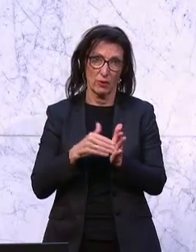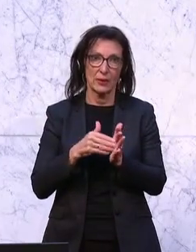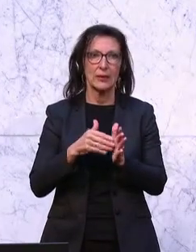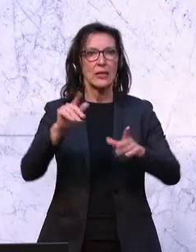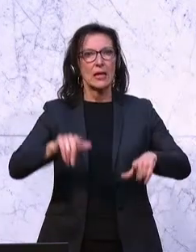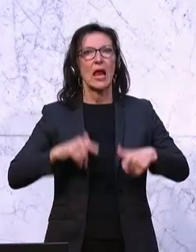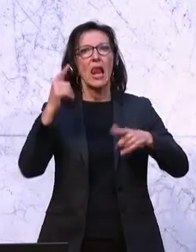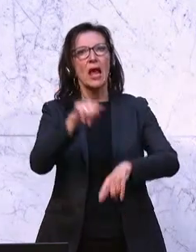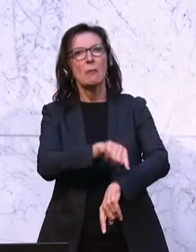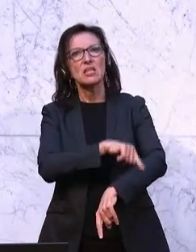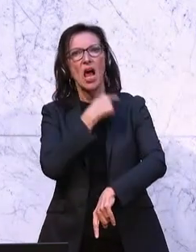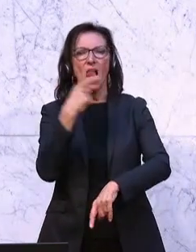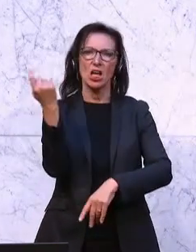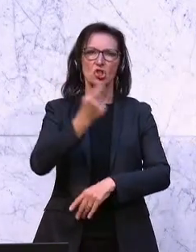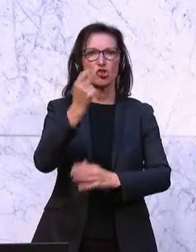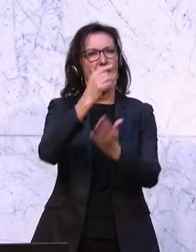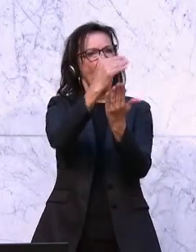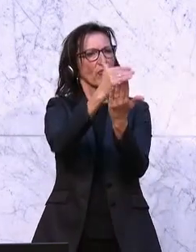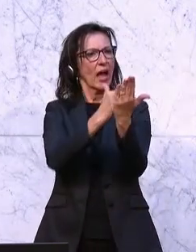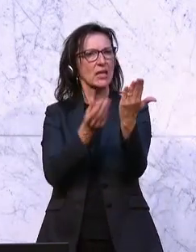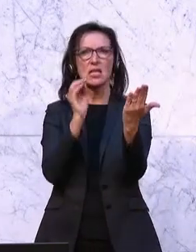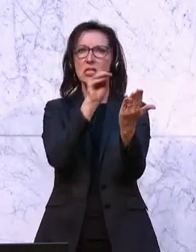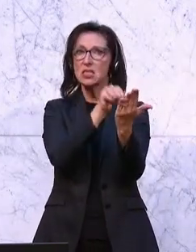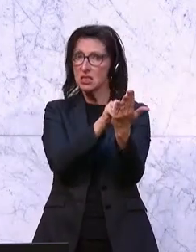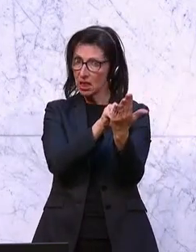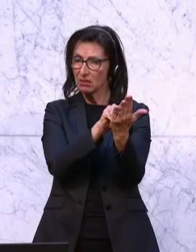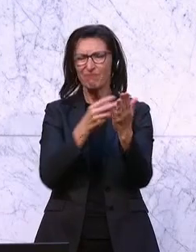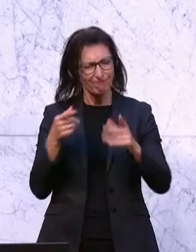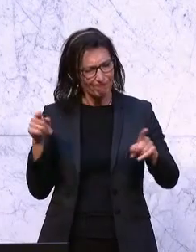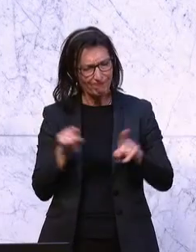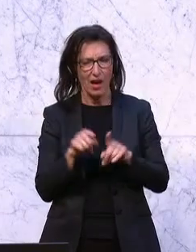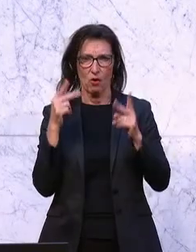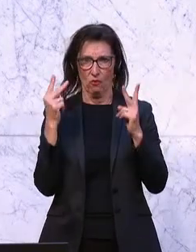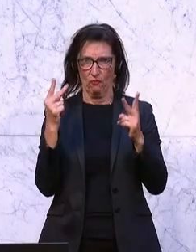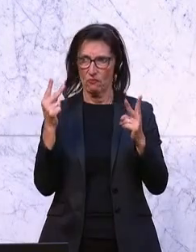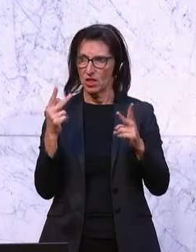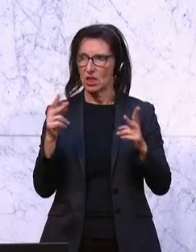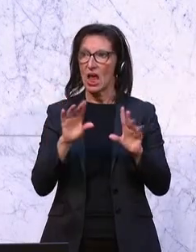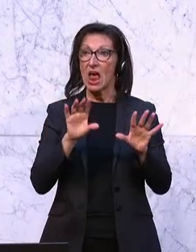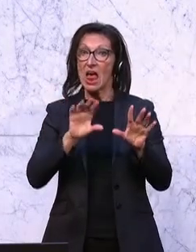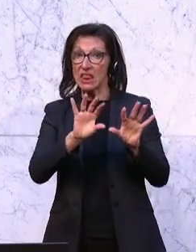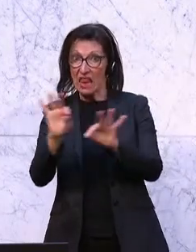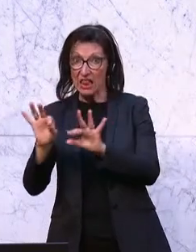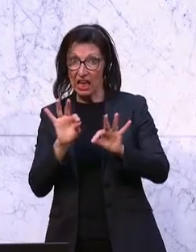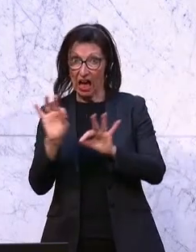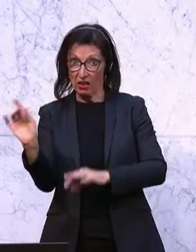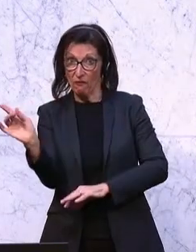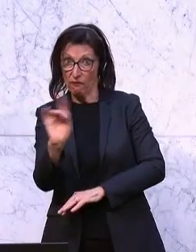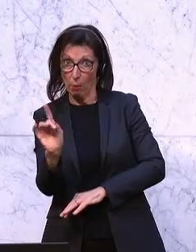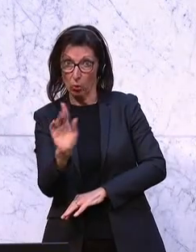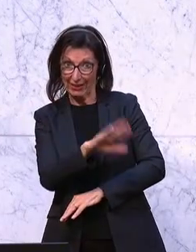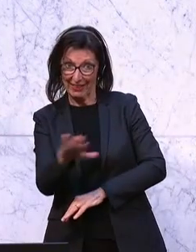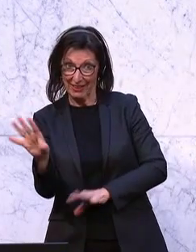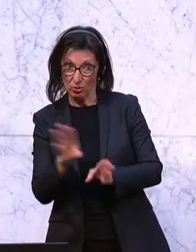Strafregister-Eintrag, das ist auch ganz wichtig im Zusammenhang mit dem Tätigkeitsverbot, und damit zusammenhängend ein kostenloser